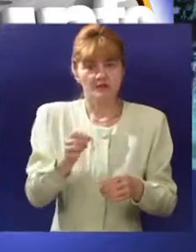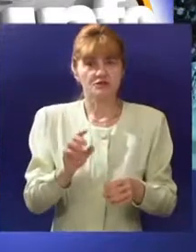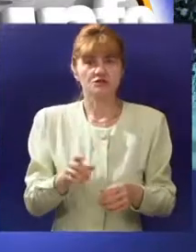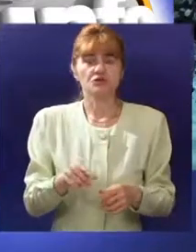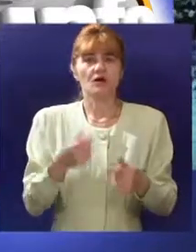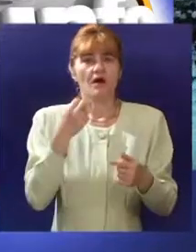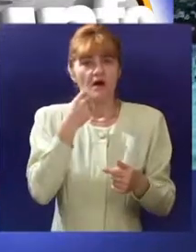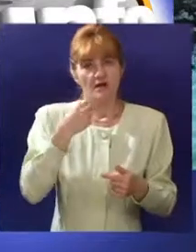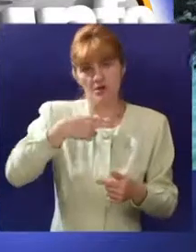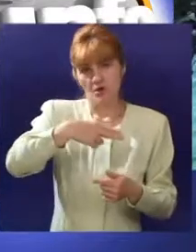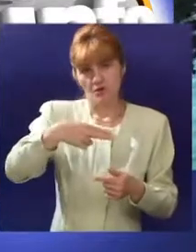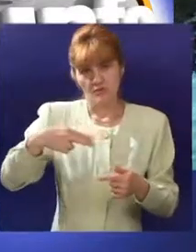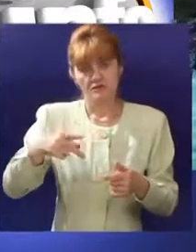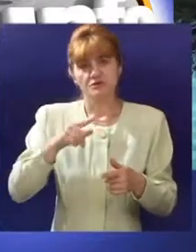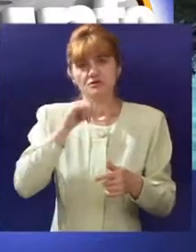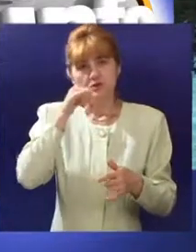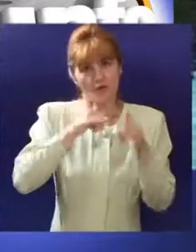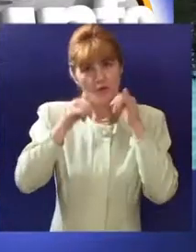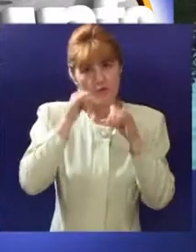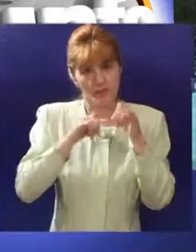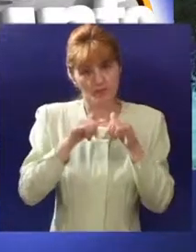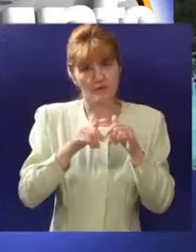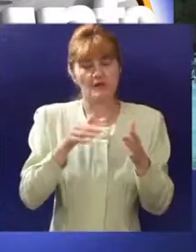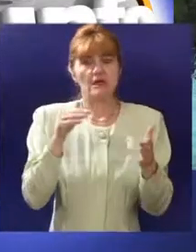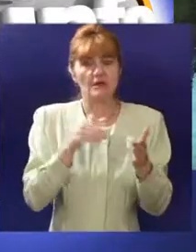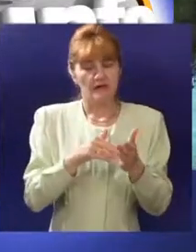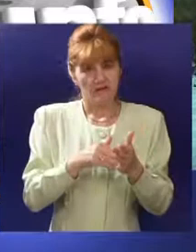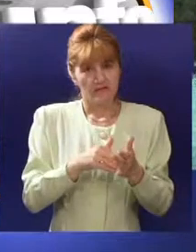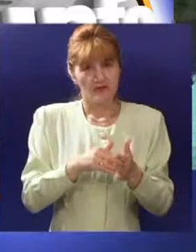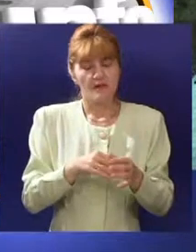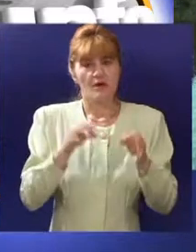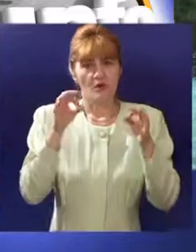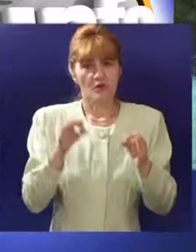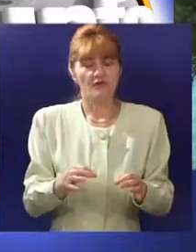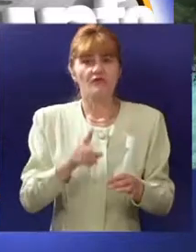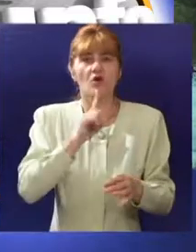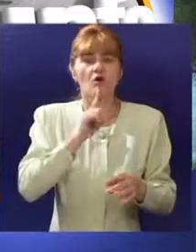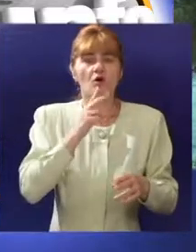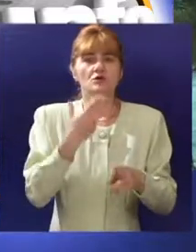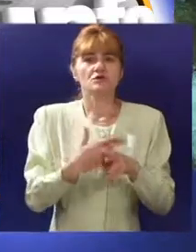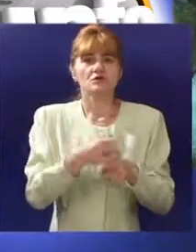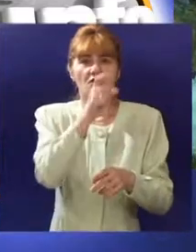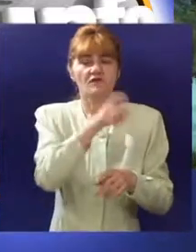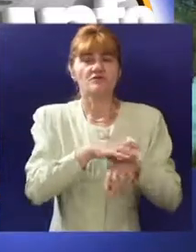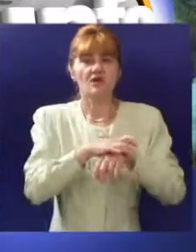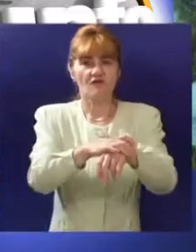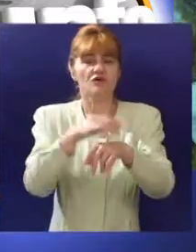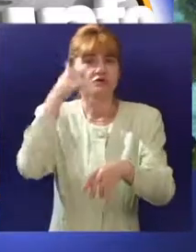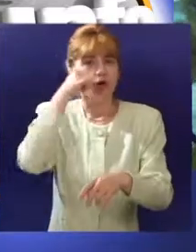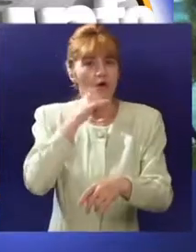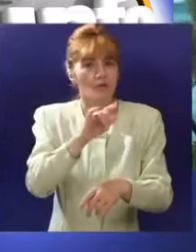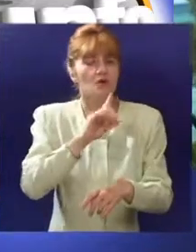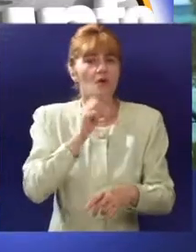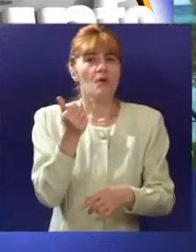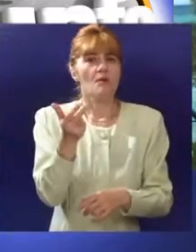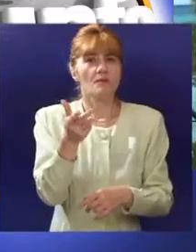polisi osiguranja. Kada ugovaraju putovanje kod turističke agencije posrednika, putnici treba da utvrde ko je organizator putovanja i